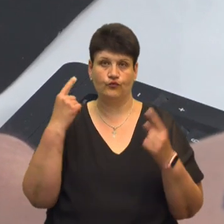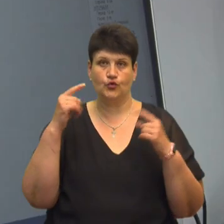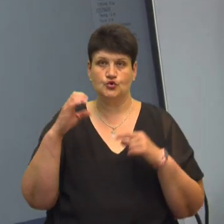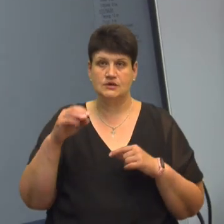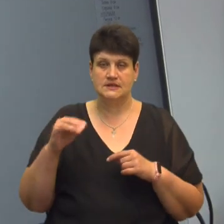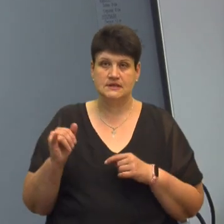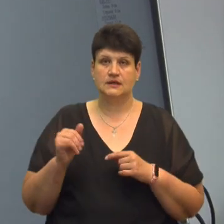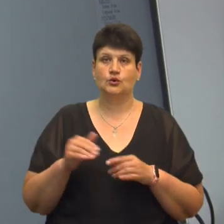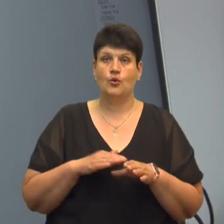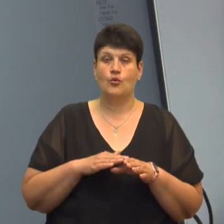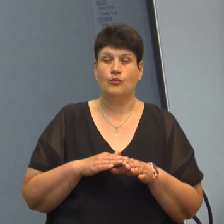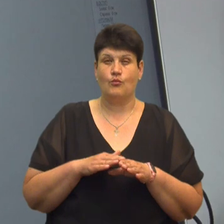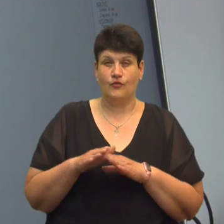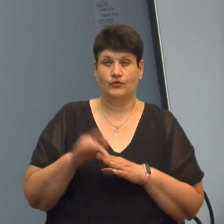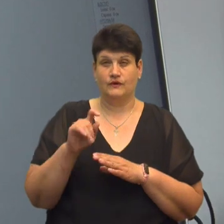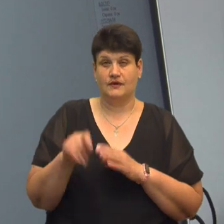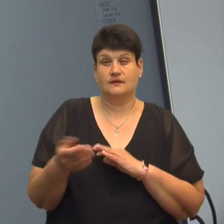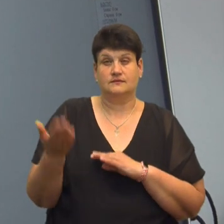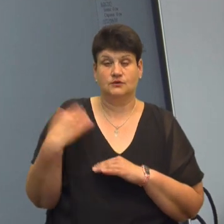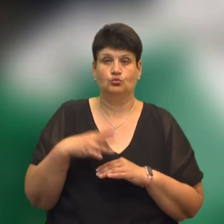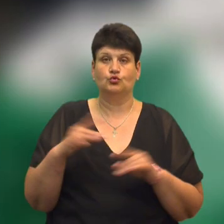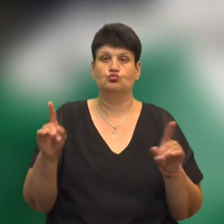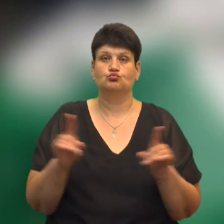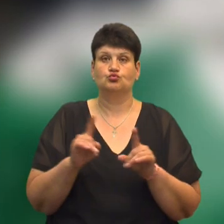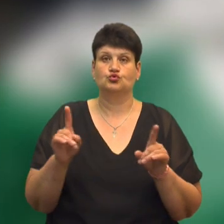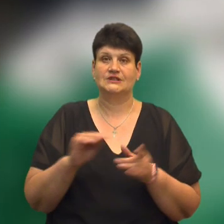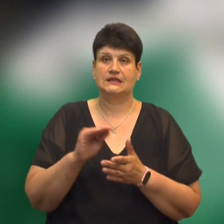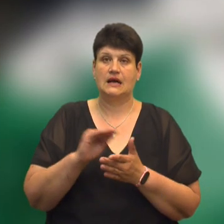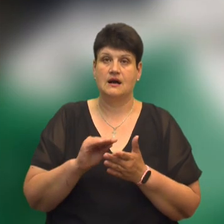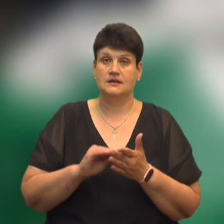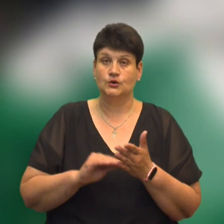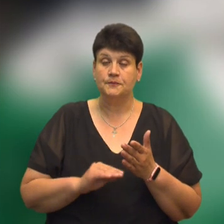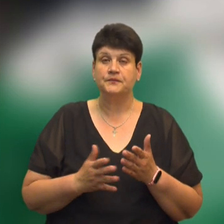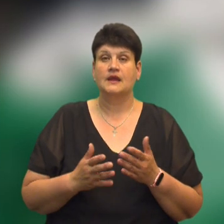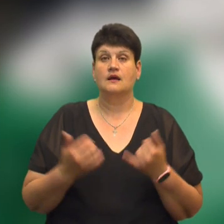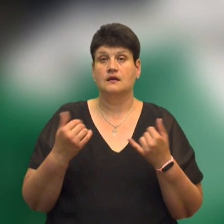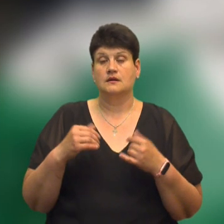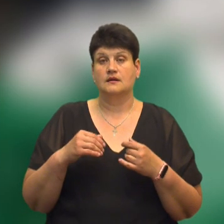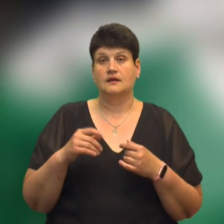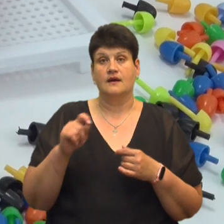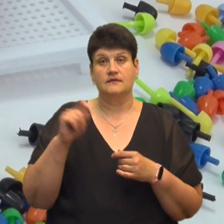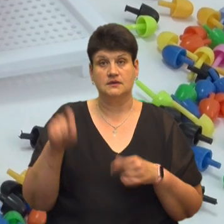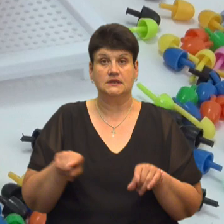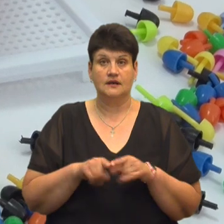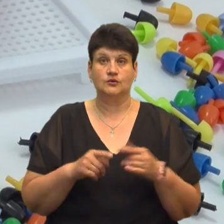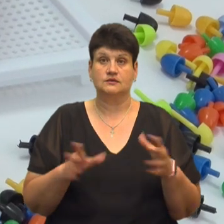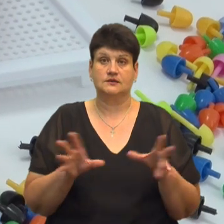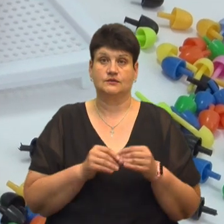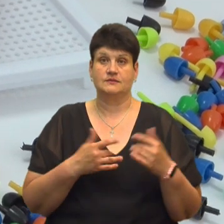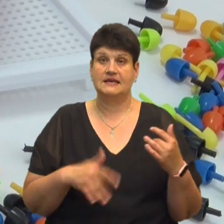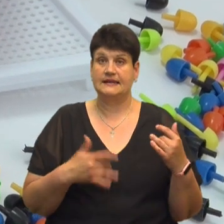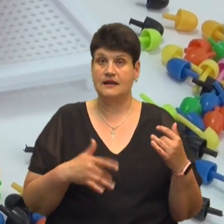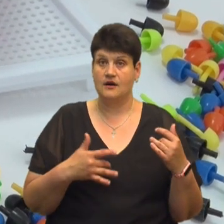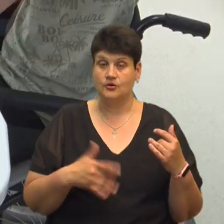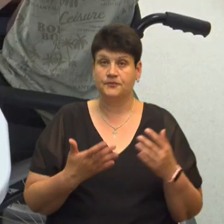До повномасштабного вторгнення він був музикантом, писав пісні. На фронті також не розлучався з гітарою. Викладаючи з